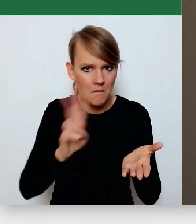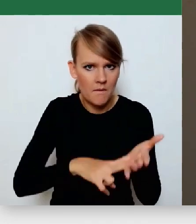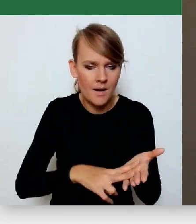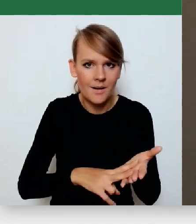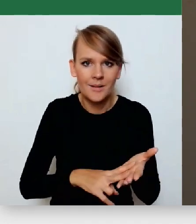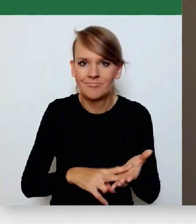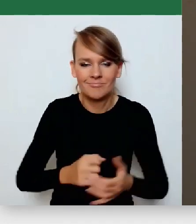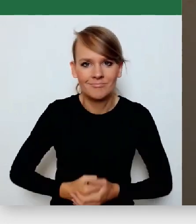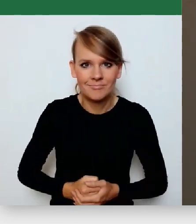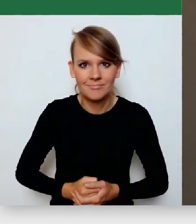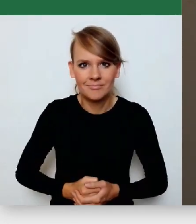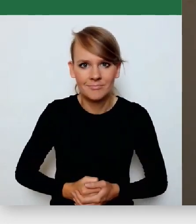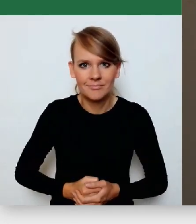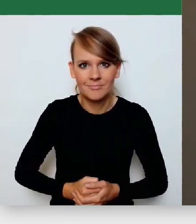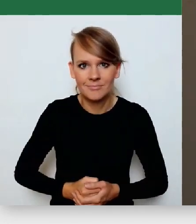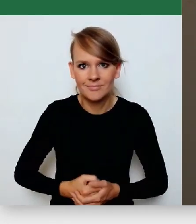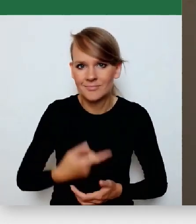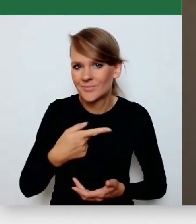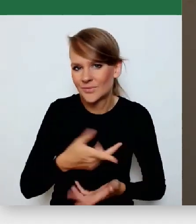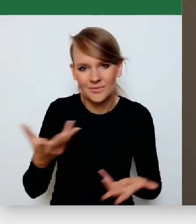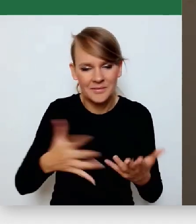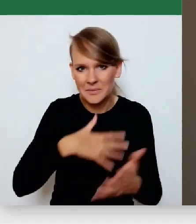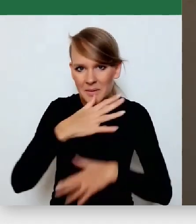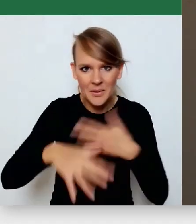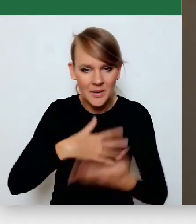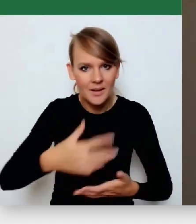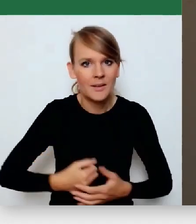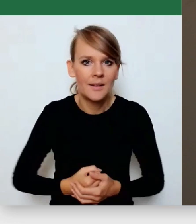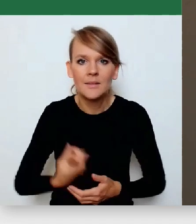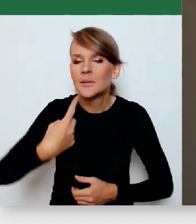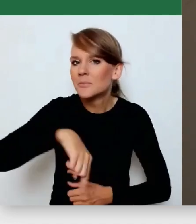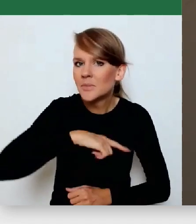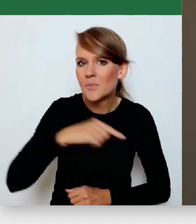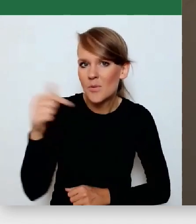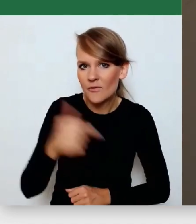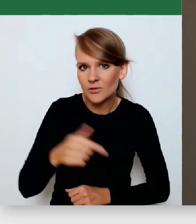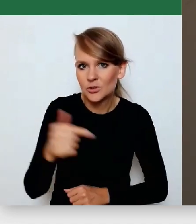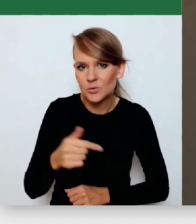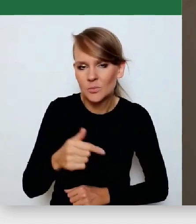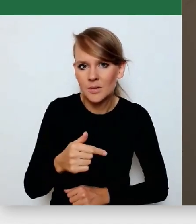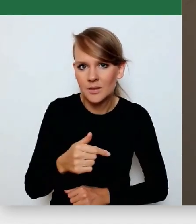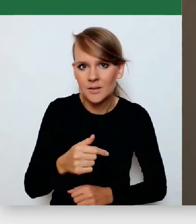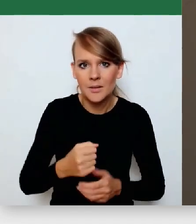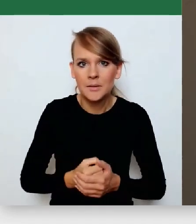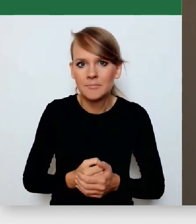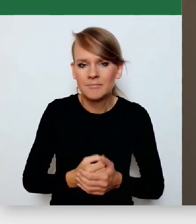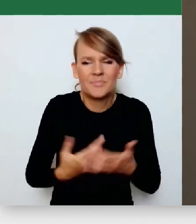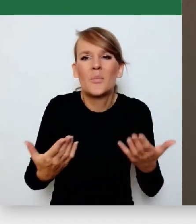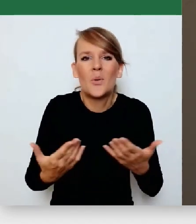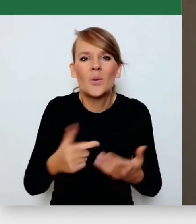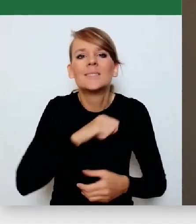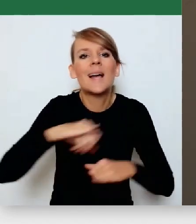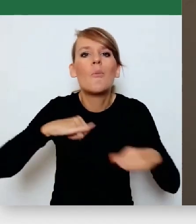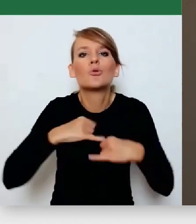w ogóle postawione wszystko na głowie. Powinniśmy mieć po to, żeby się... Bo co to jest samorząd?